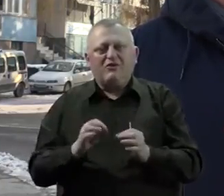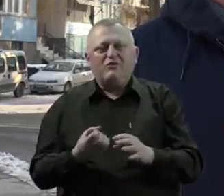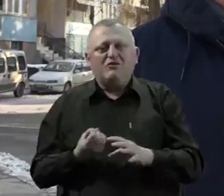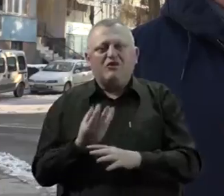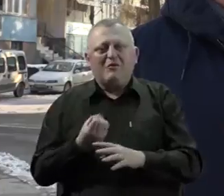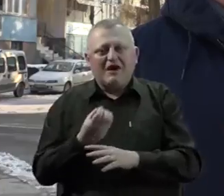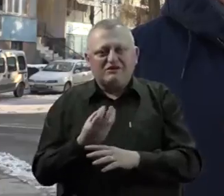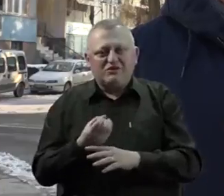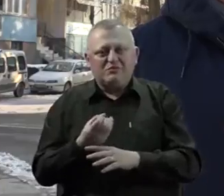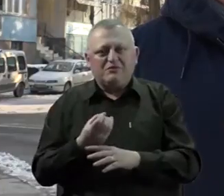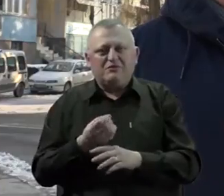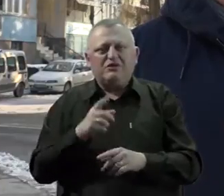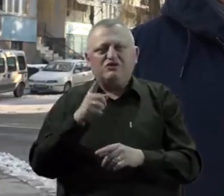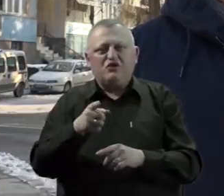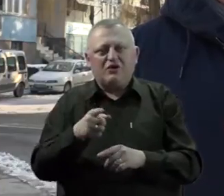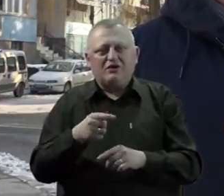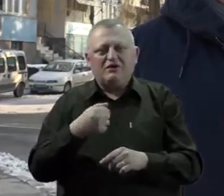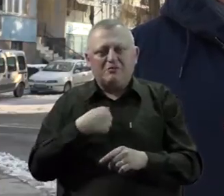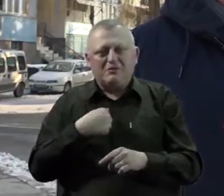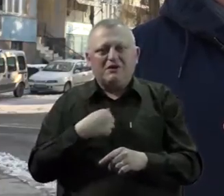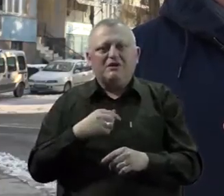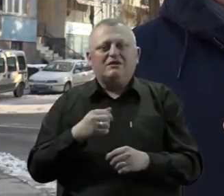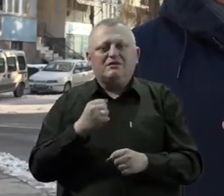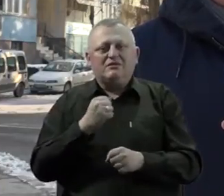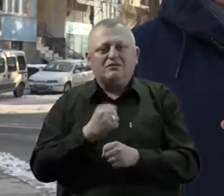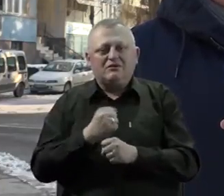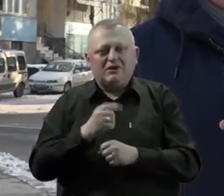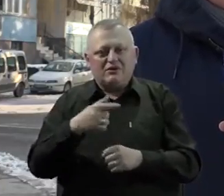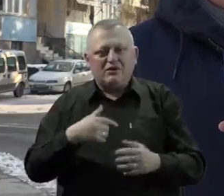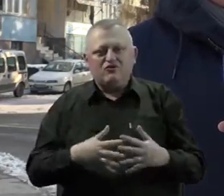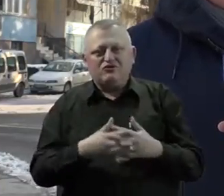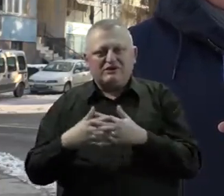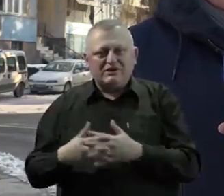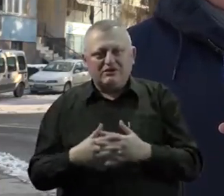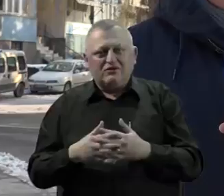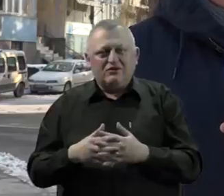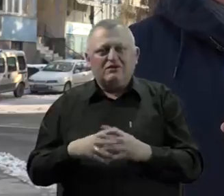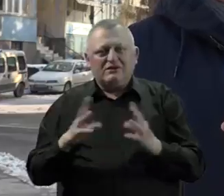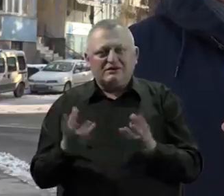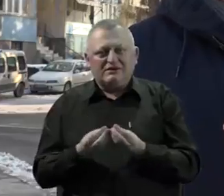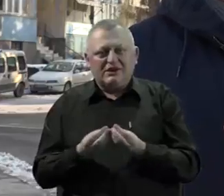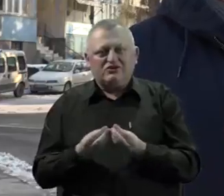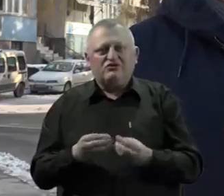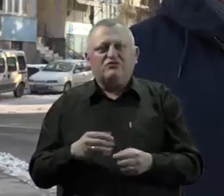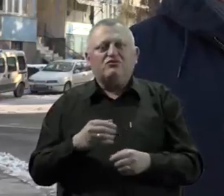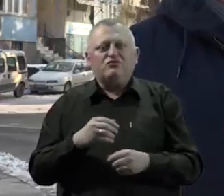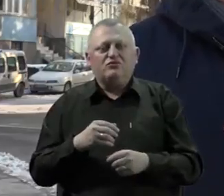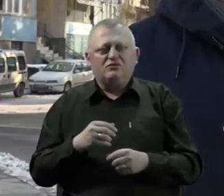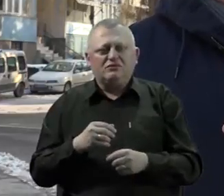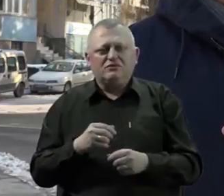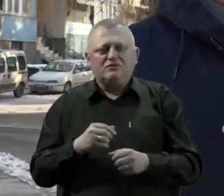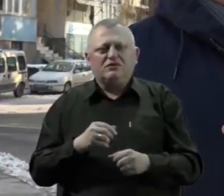relevantnom informacijom. Iz toga mi se nadamo da u ovom saradnju zajedničkom ćemo